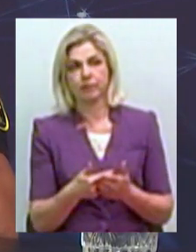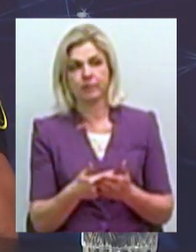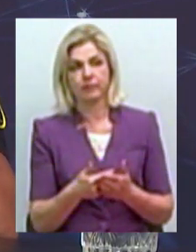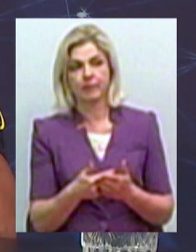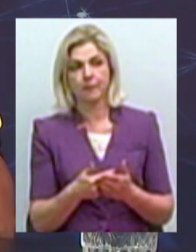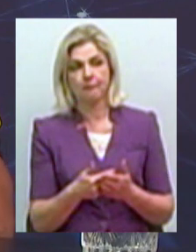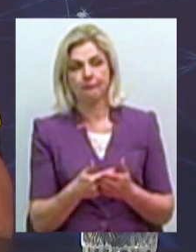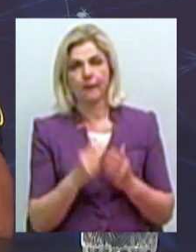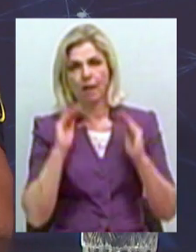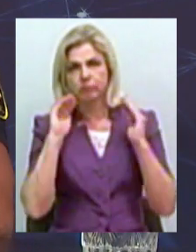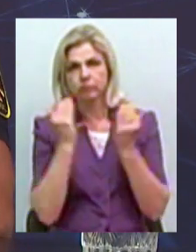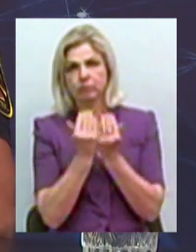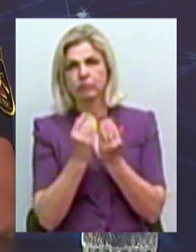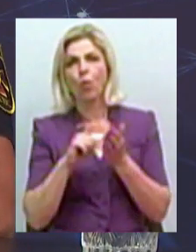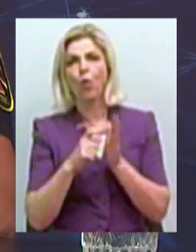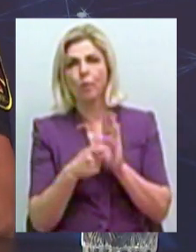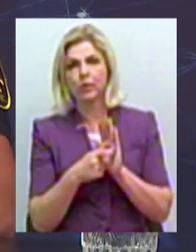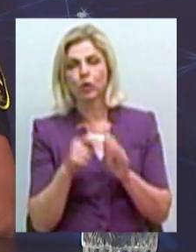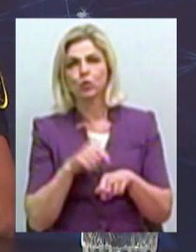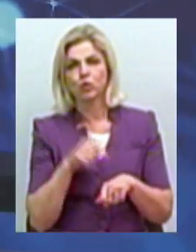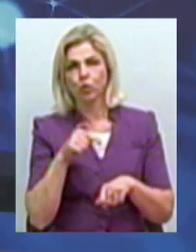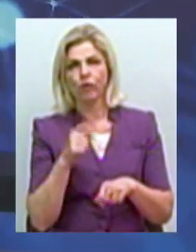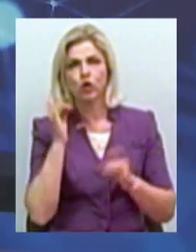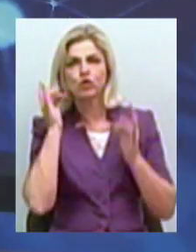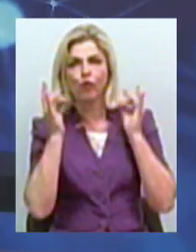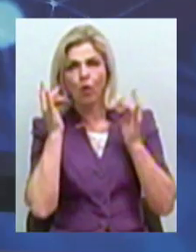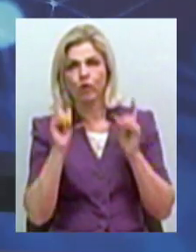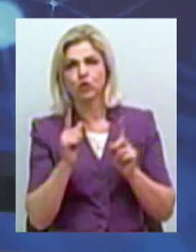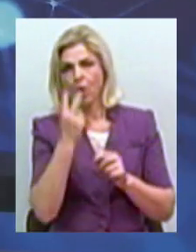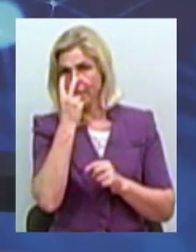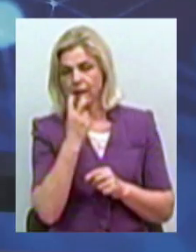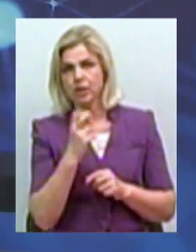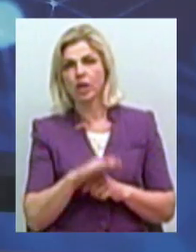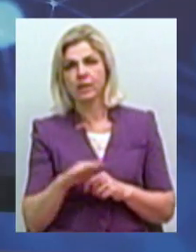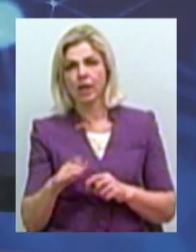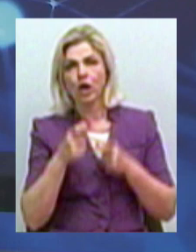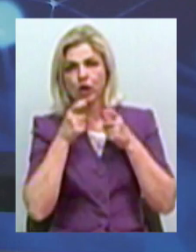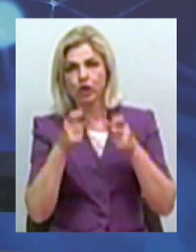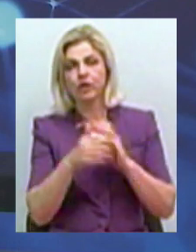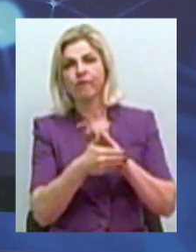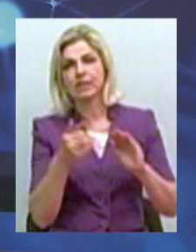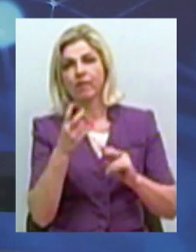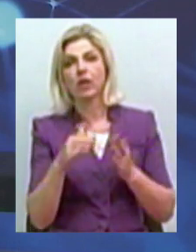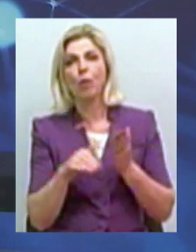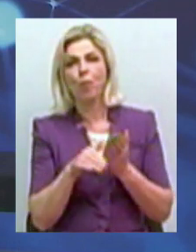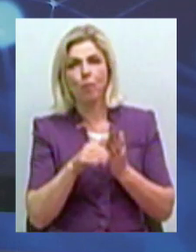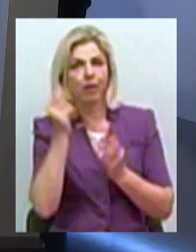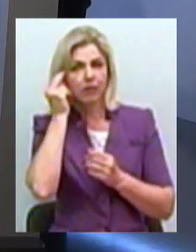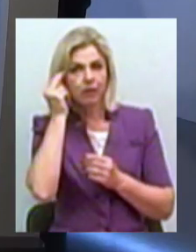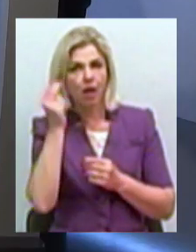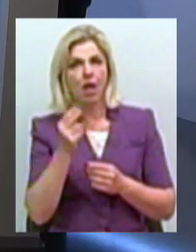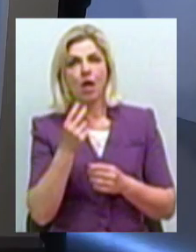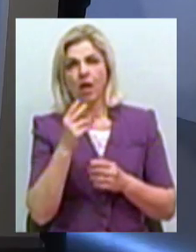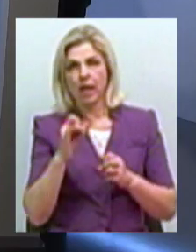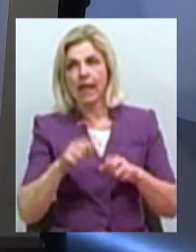замкнутое пространство, відчуття звукове, що плаче дитина, кличе на допомогу, присутність диму, вона не